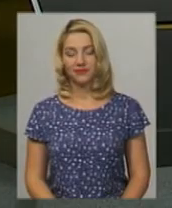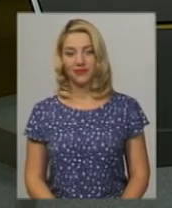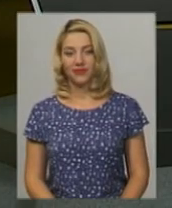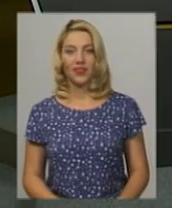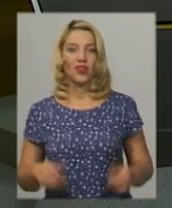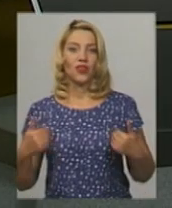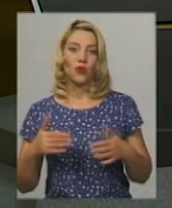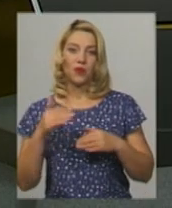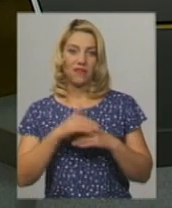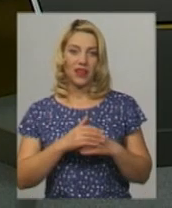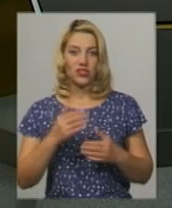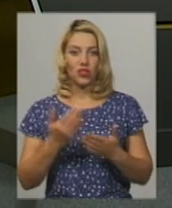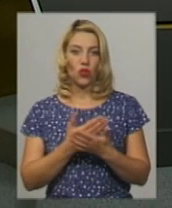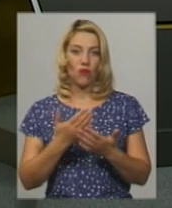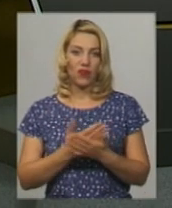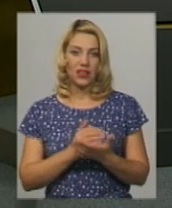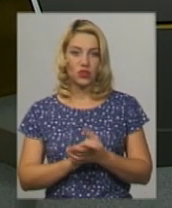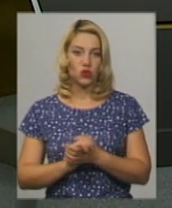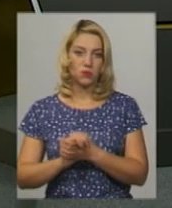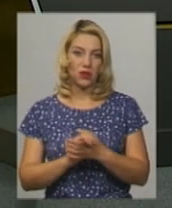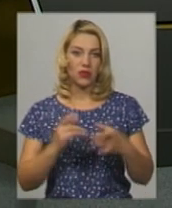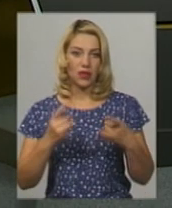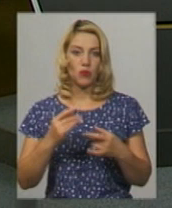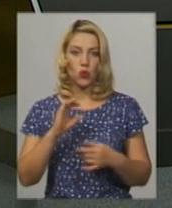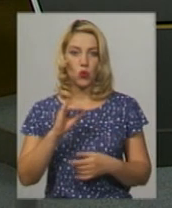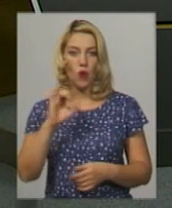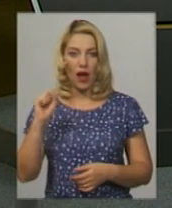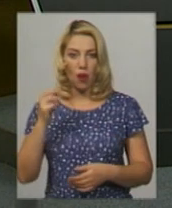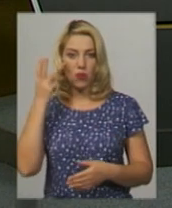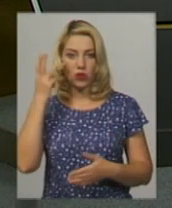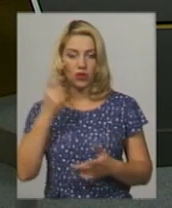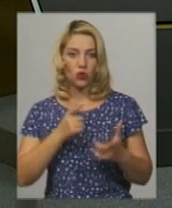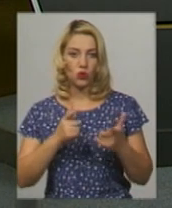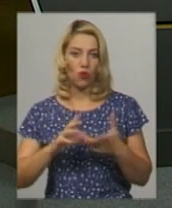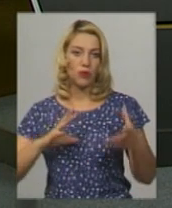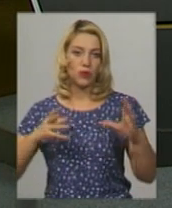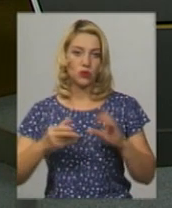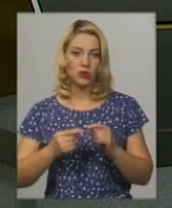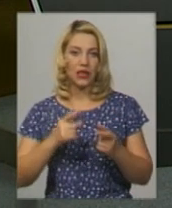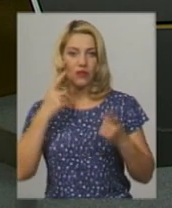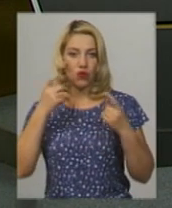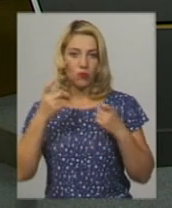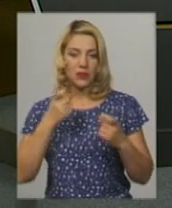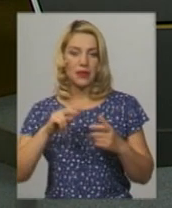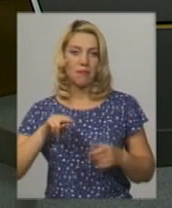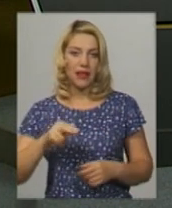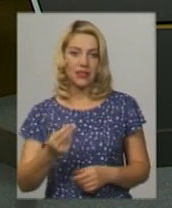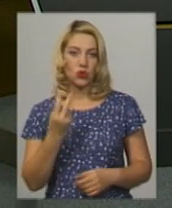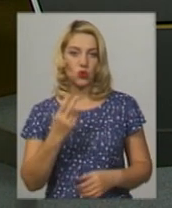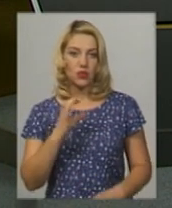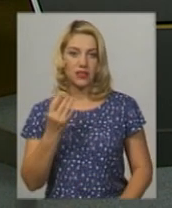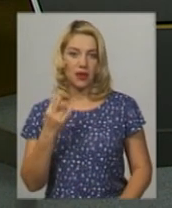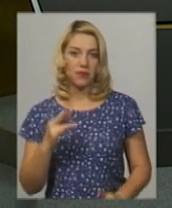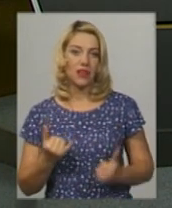Доброго вечора! Служба новин Суспільного телебачення «ЮАПоділля» готова підбити інформаційний підсумок п'ятниці 2 серпня. Для вас